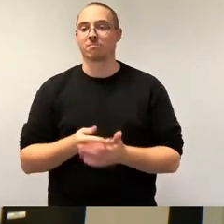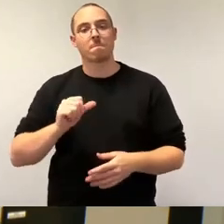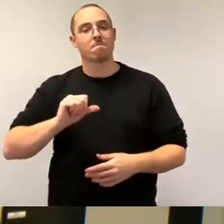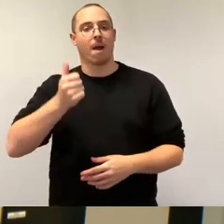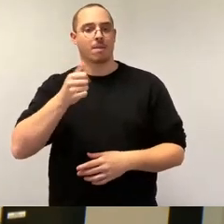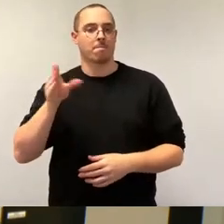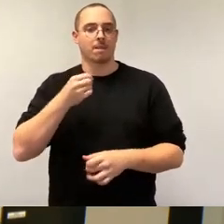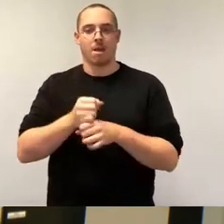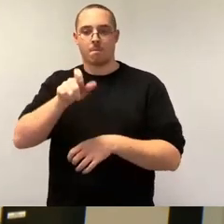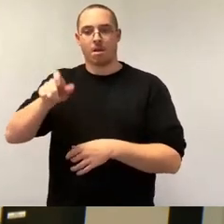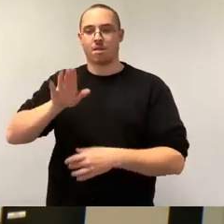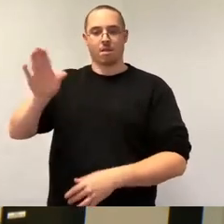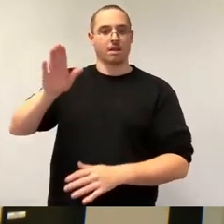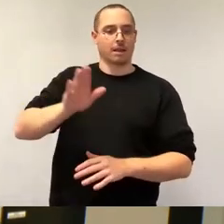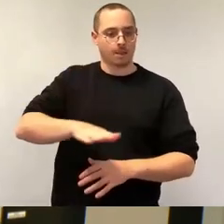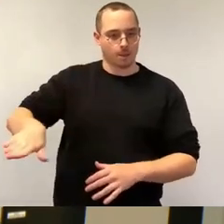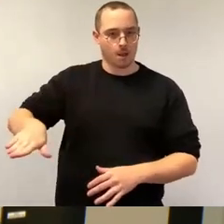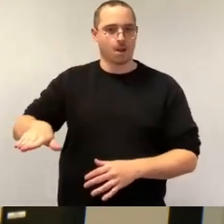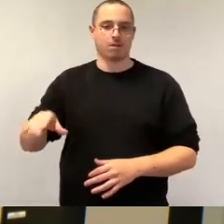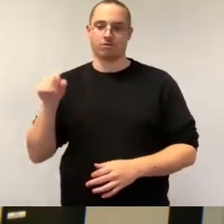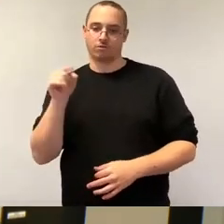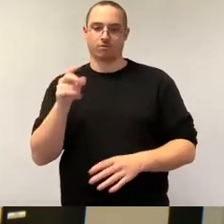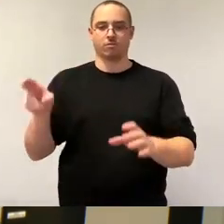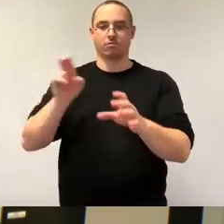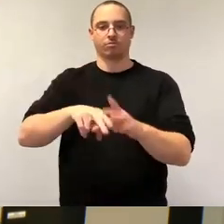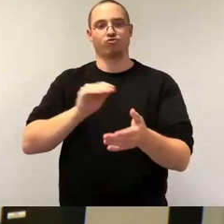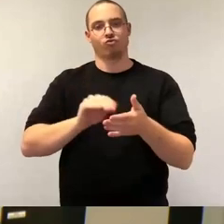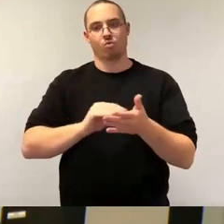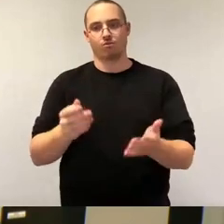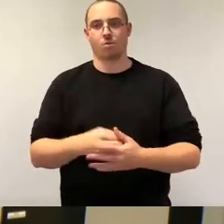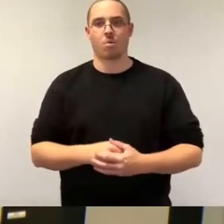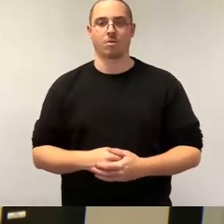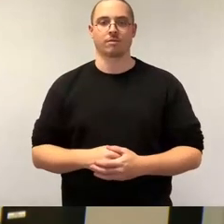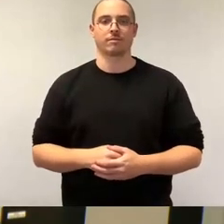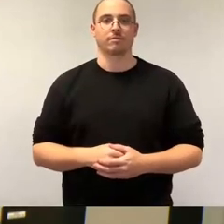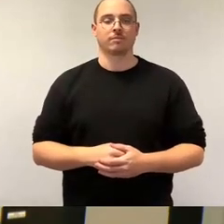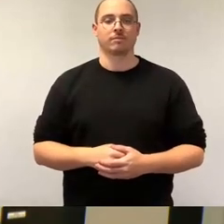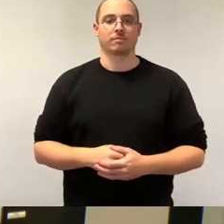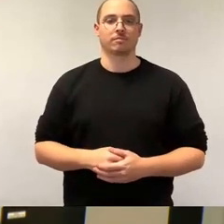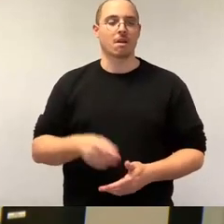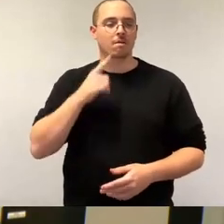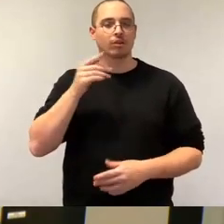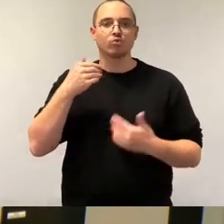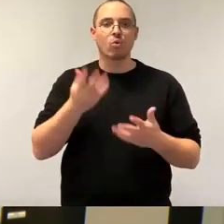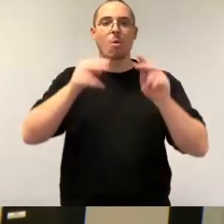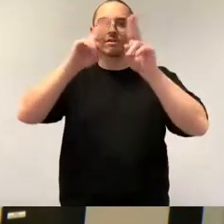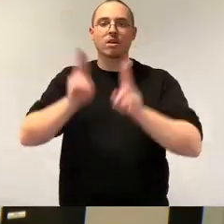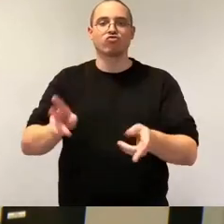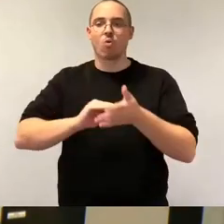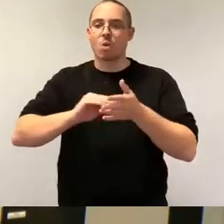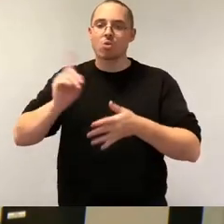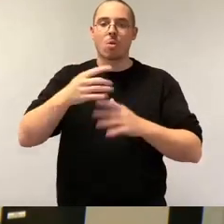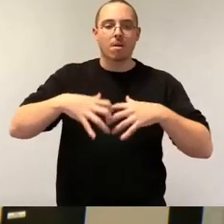insoweit hat es sich gerechnet. Eine Schule brauchen wir in dieser Weise, also als internationale Schule nicht noch mal. Die haben wir in Dresden.